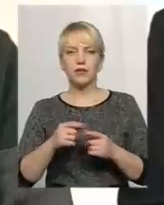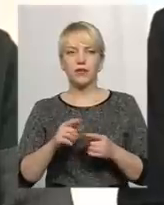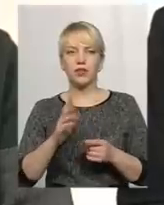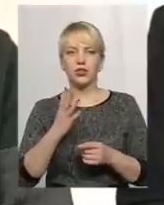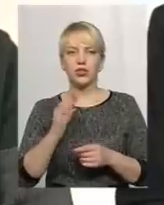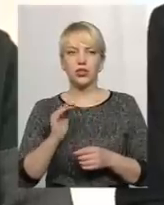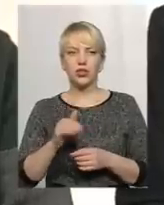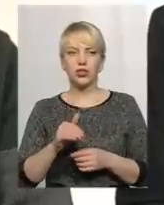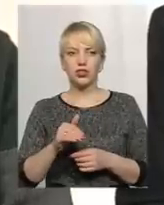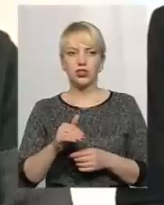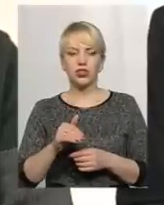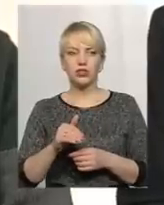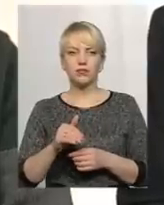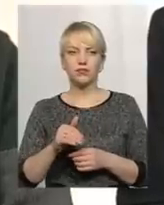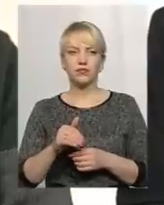гектарів.